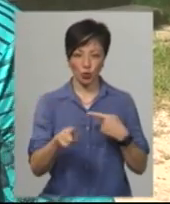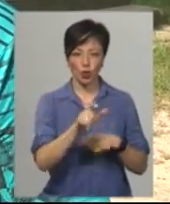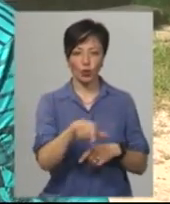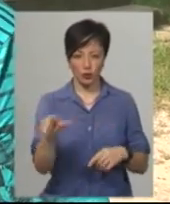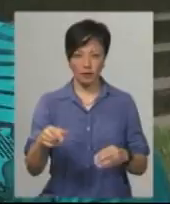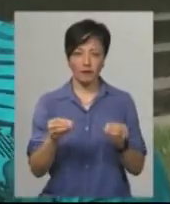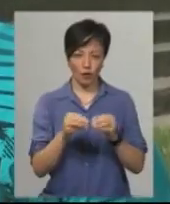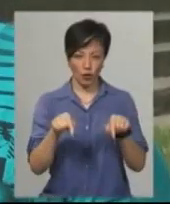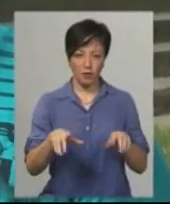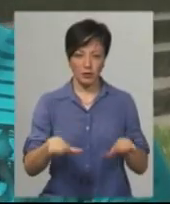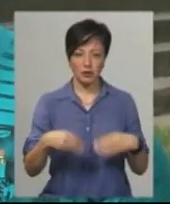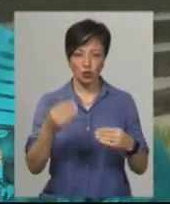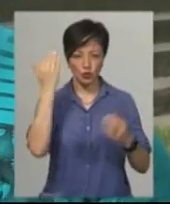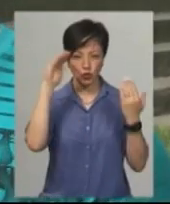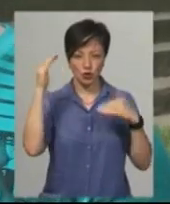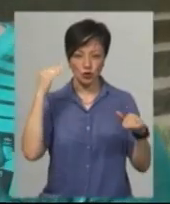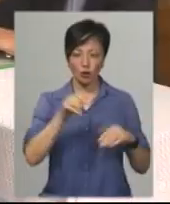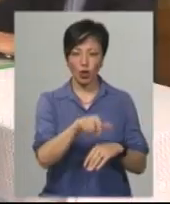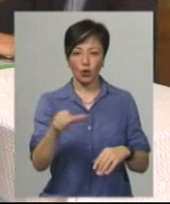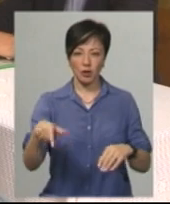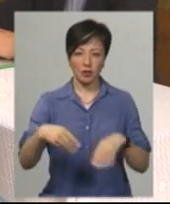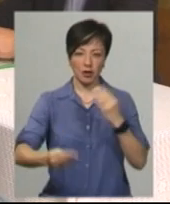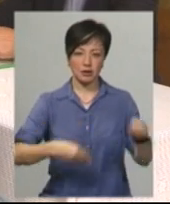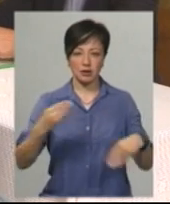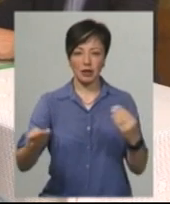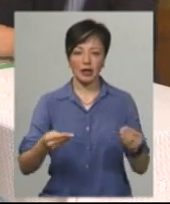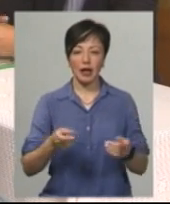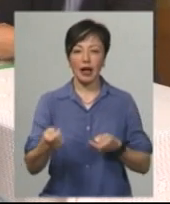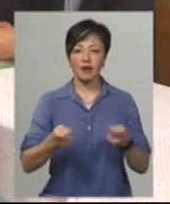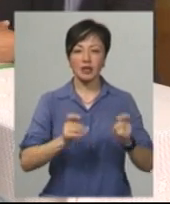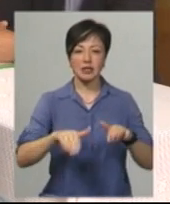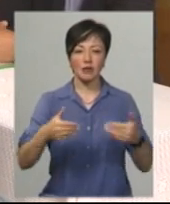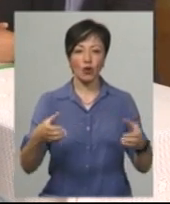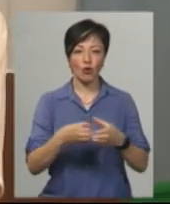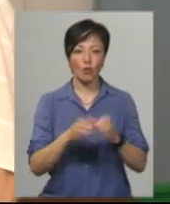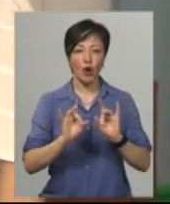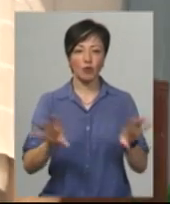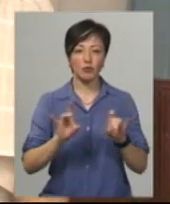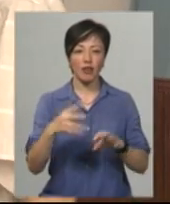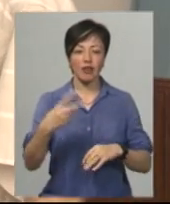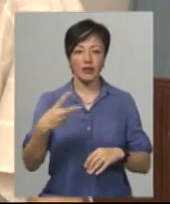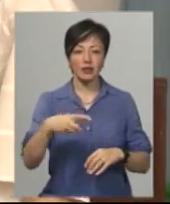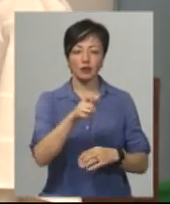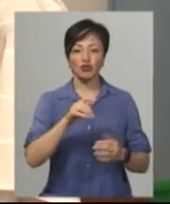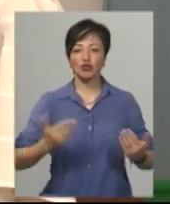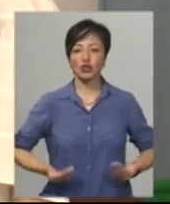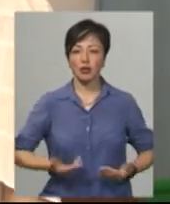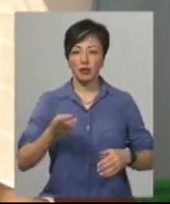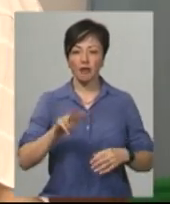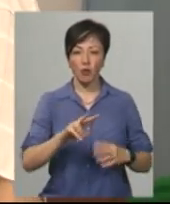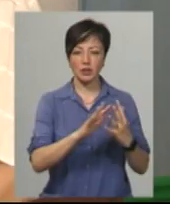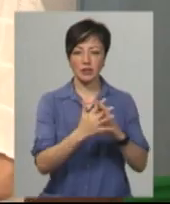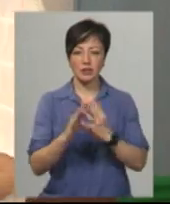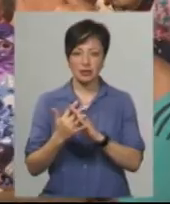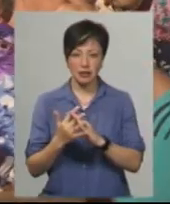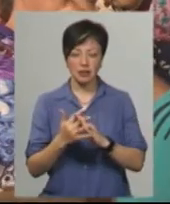місті теж надав, чужим людям, не односельчанам. Керівник ініціативної групи Василь Ковальчук розповів, 27 жителям двох сіл старостату